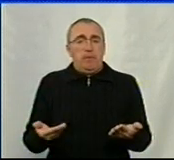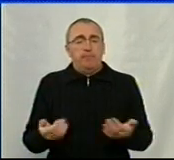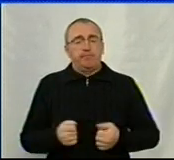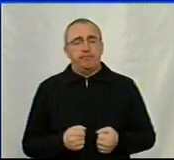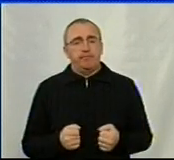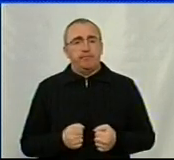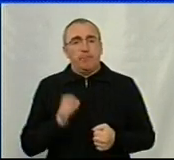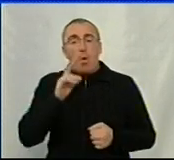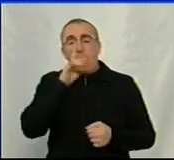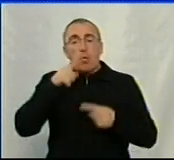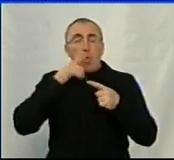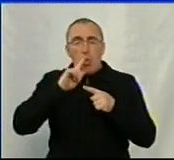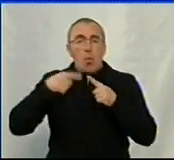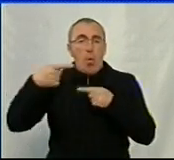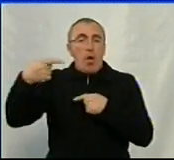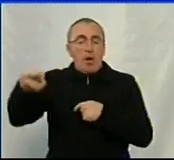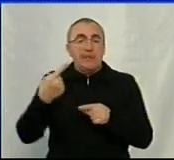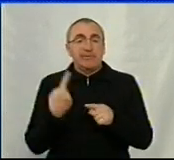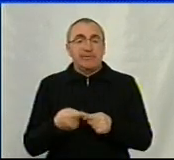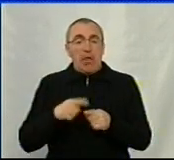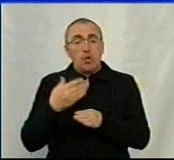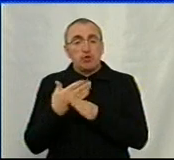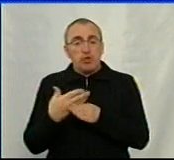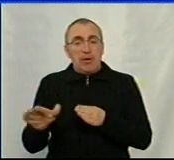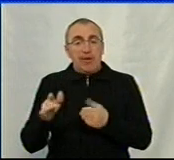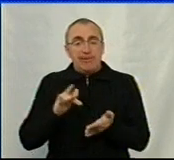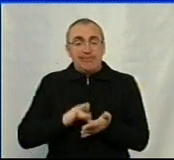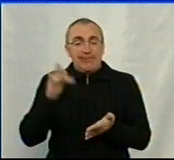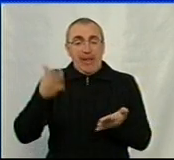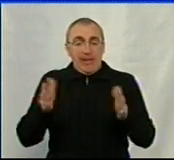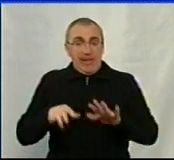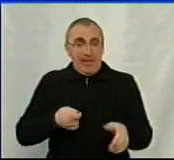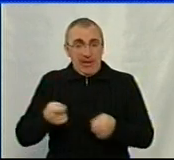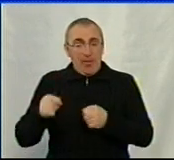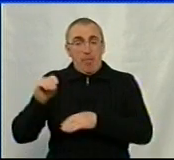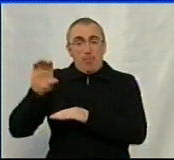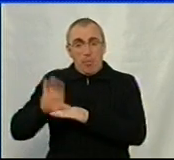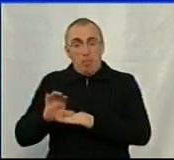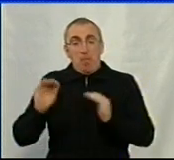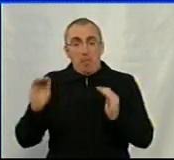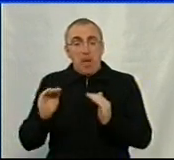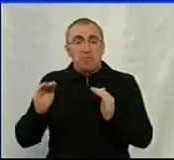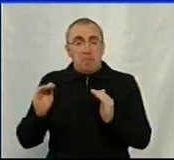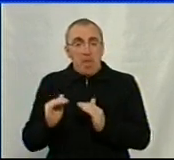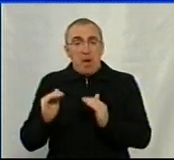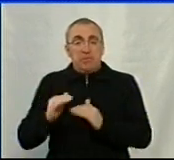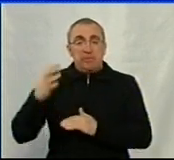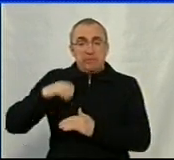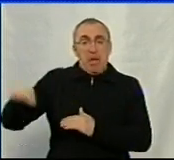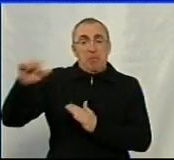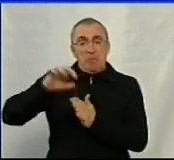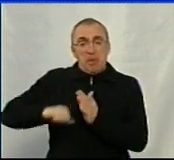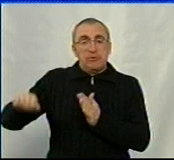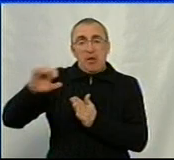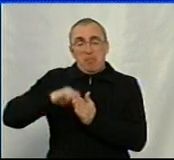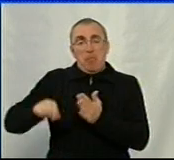З роками ця частина децентралізації в бюджеті все менше і менше. нас забирають певні